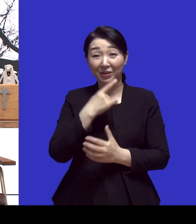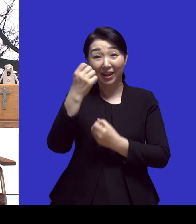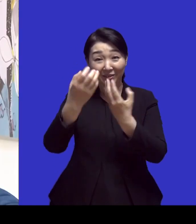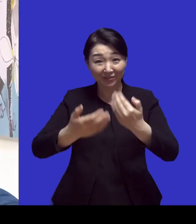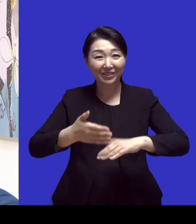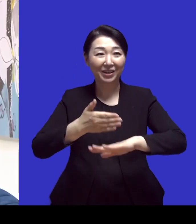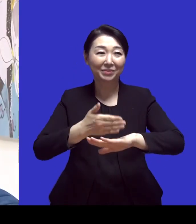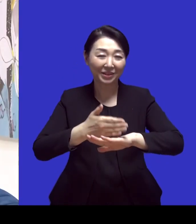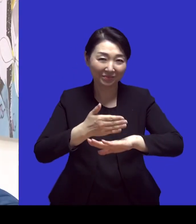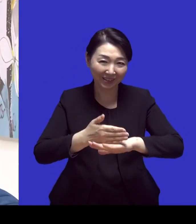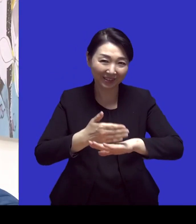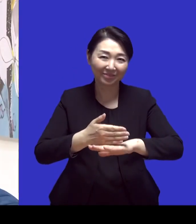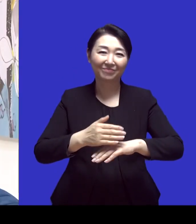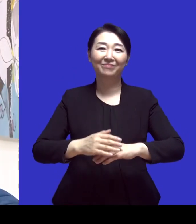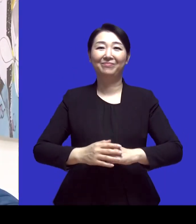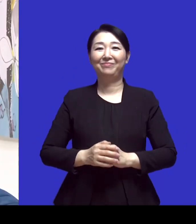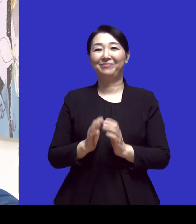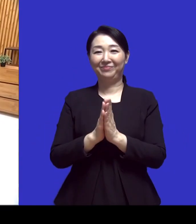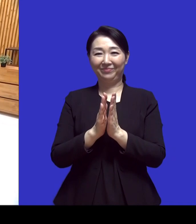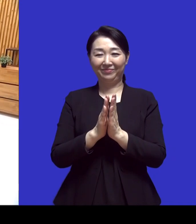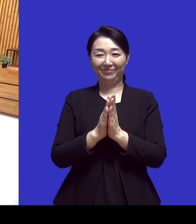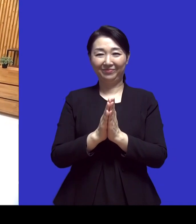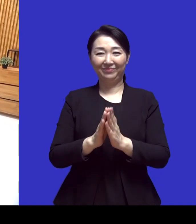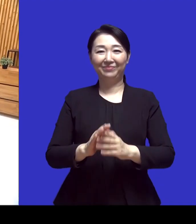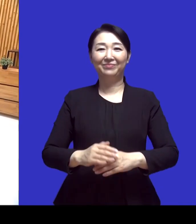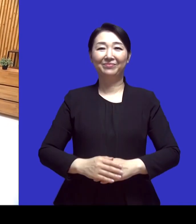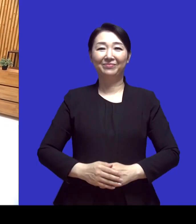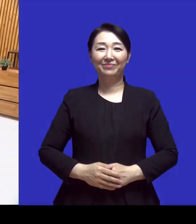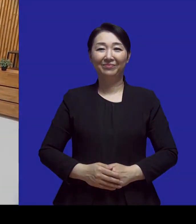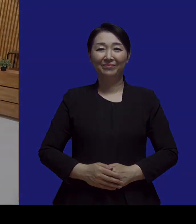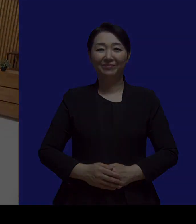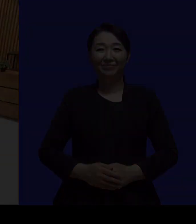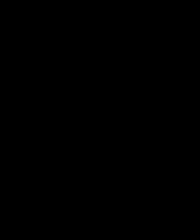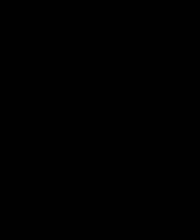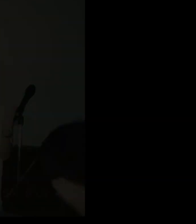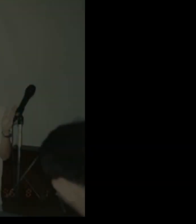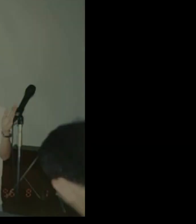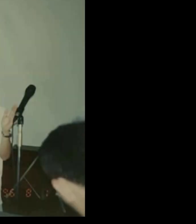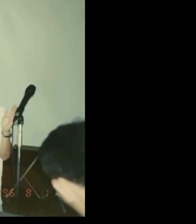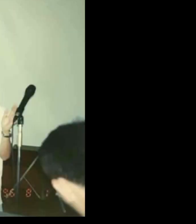고맙습니다 감사합니다 감사합니다 감사합니다 감사합니다 감사합니다 고맙습니다 고맙습니다